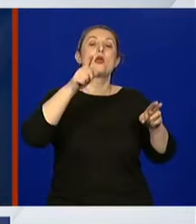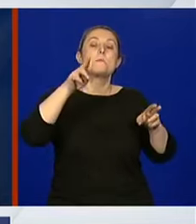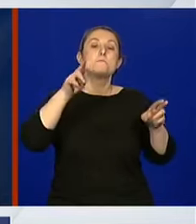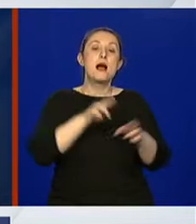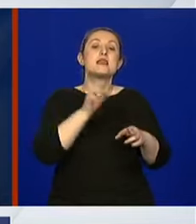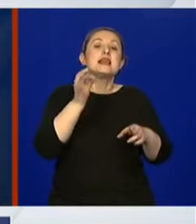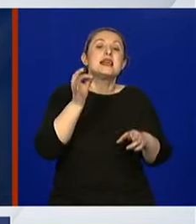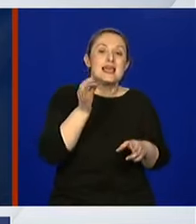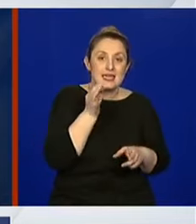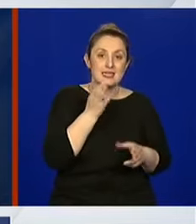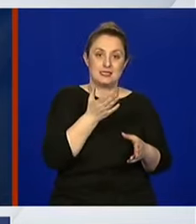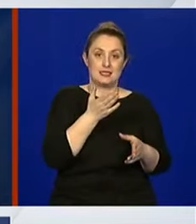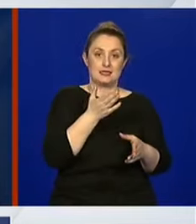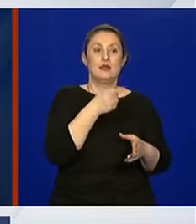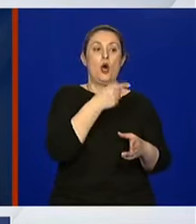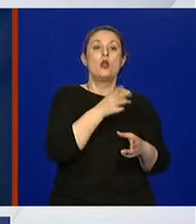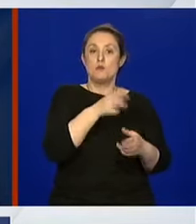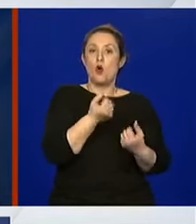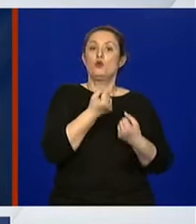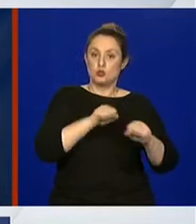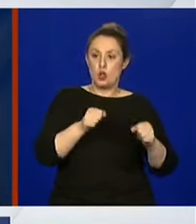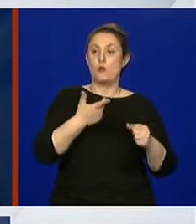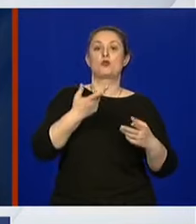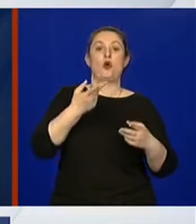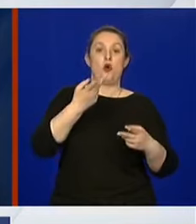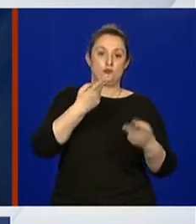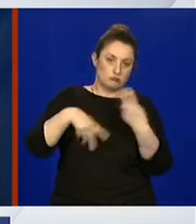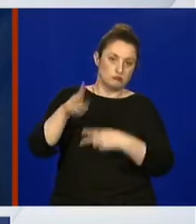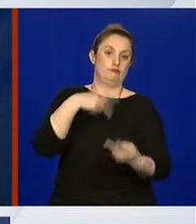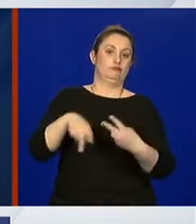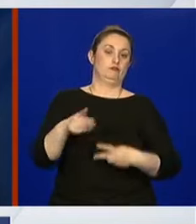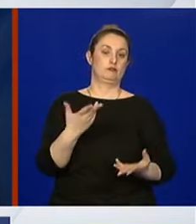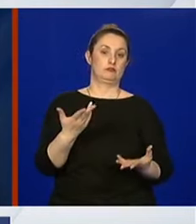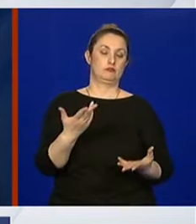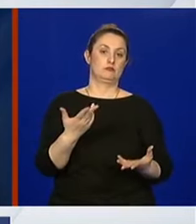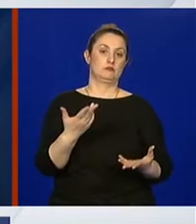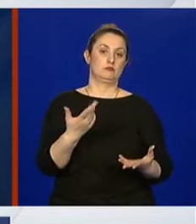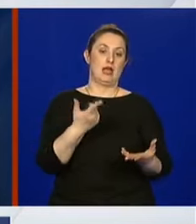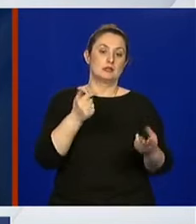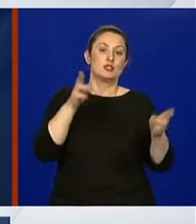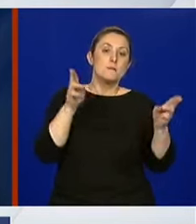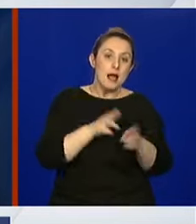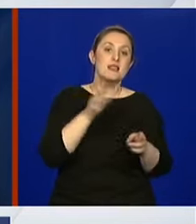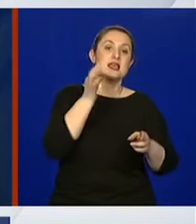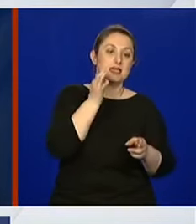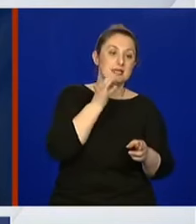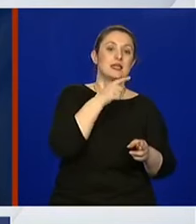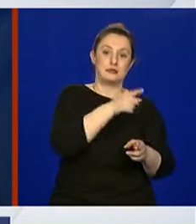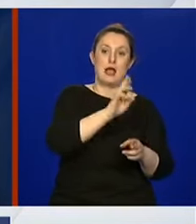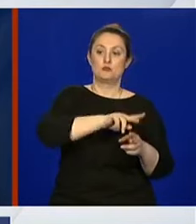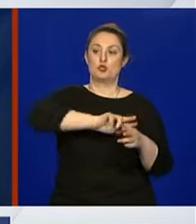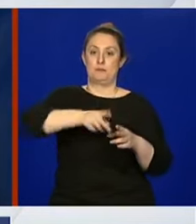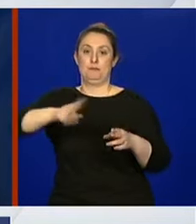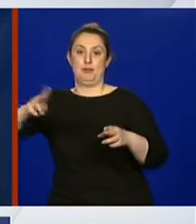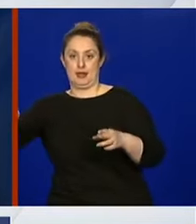dakle, mogu hodati okolo i sa puno manji rizik da će prenijeti koronavirusnu